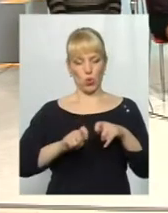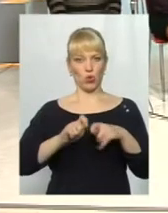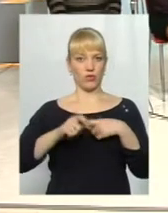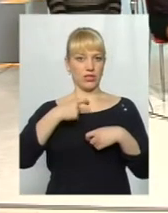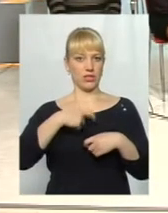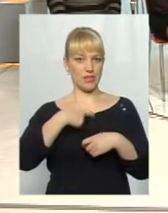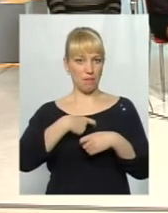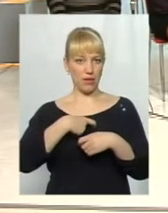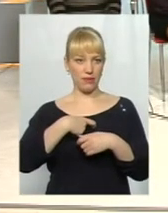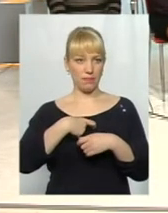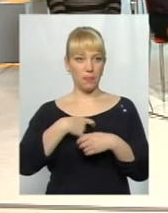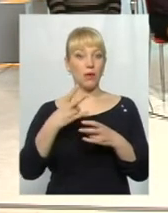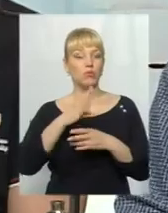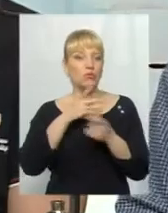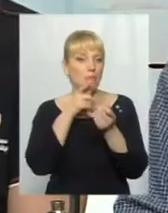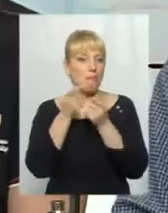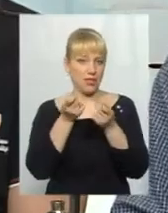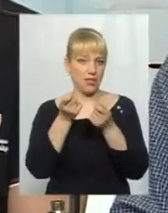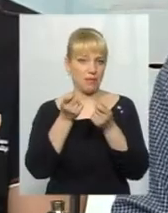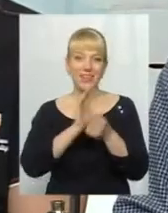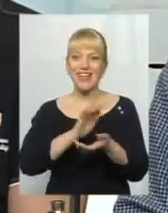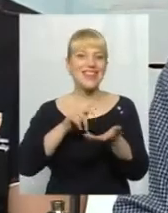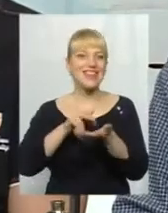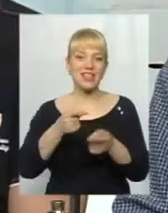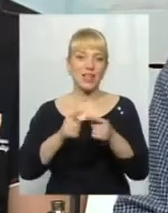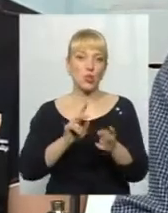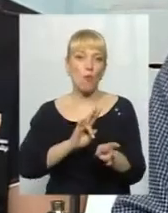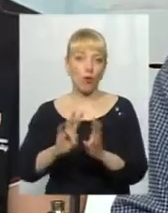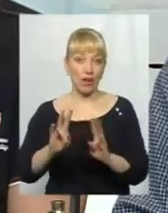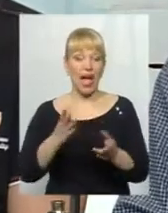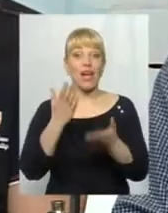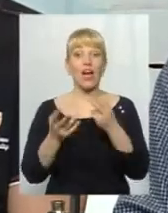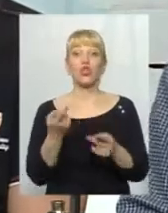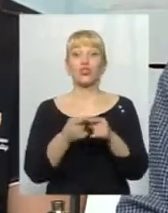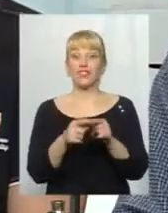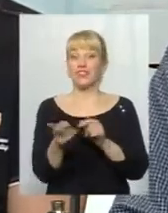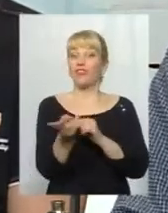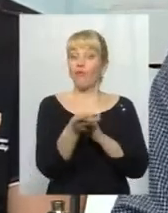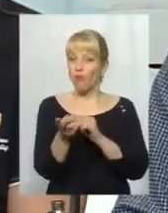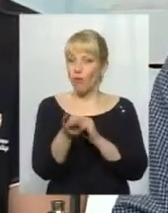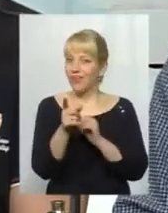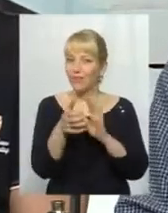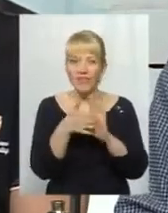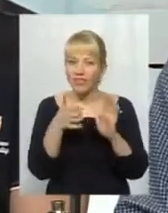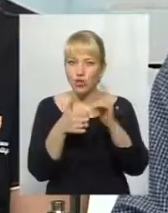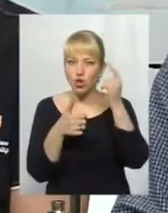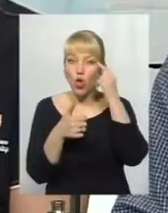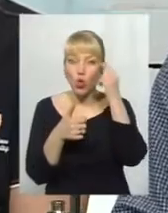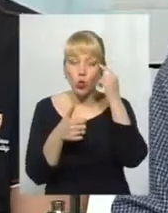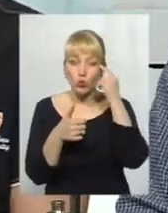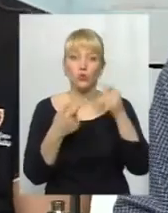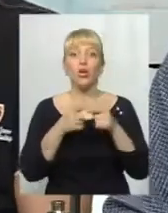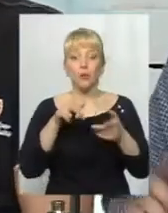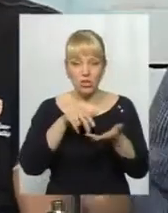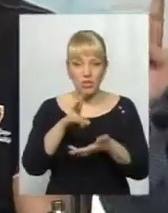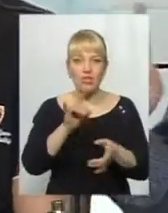бути пильним цього і не йти на цю провокацію. Якщо ці двоє, їм не вистачило розуму і вони пішли на цю провокацію